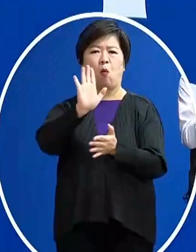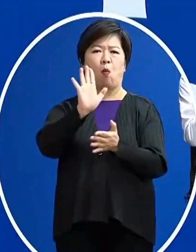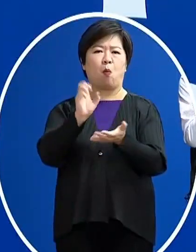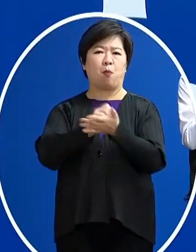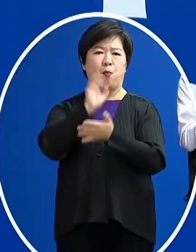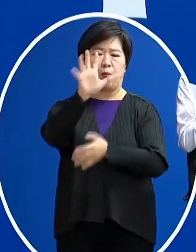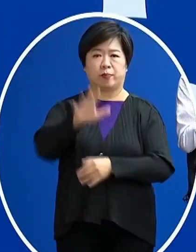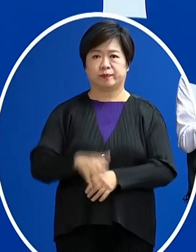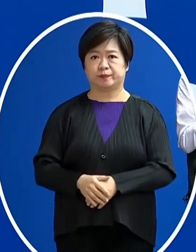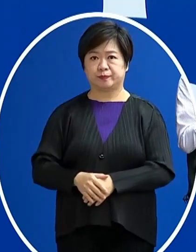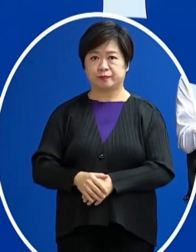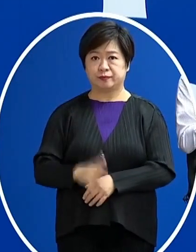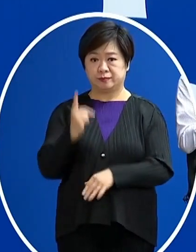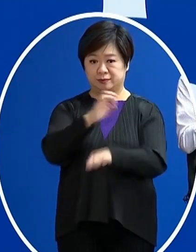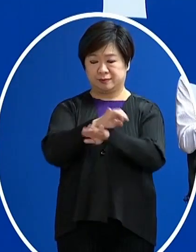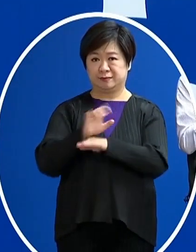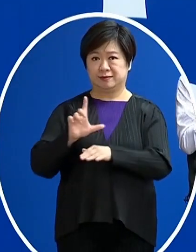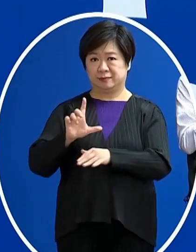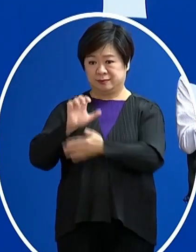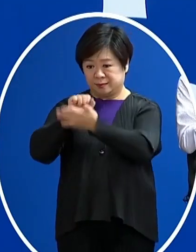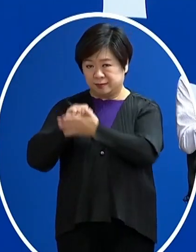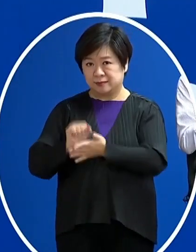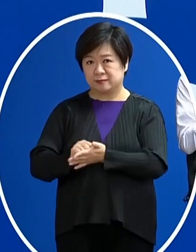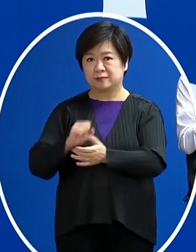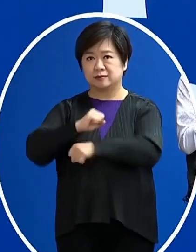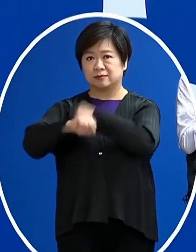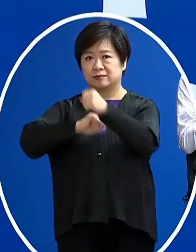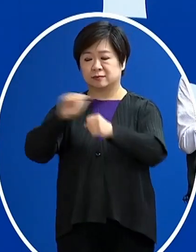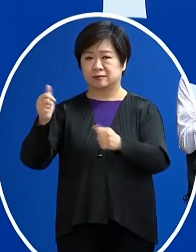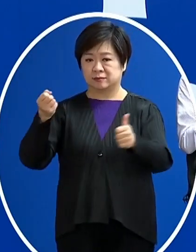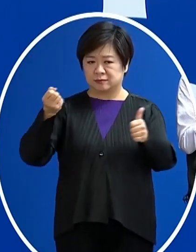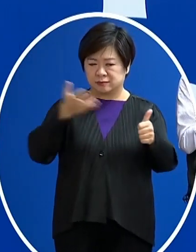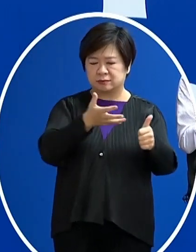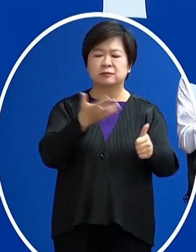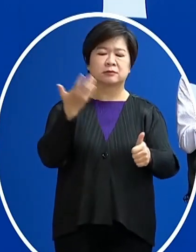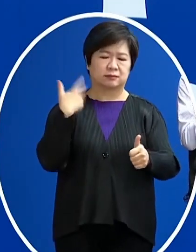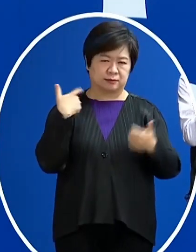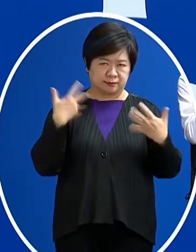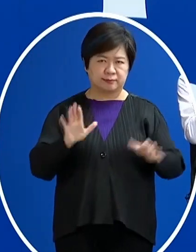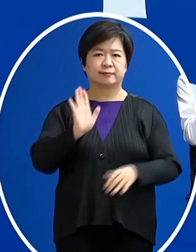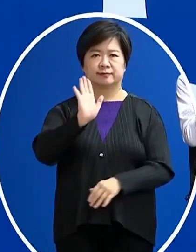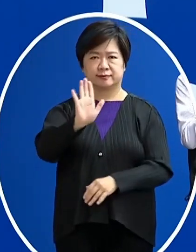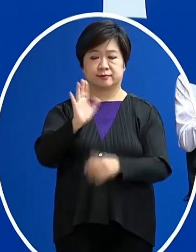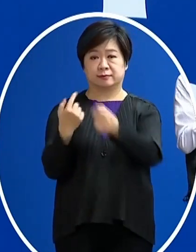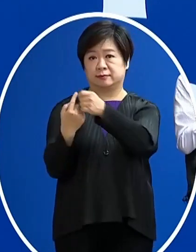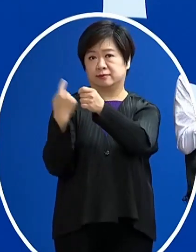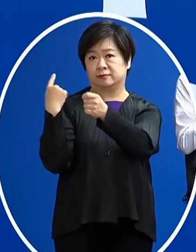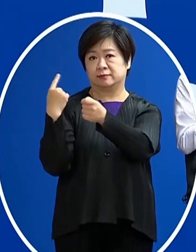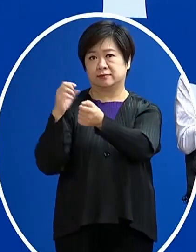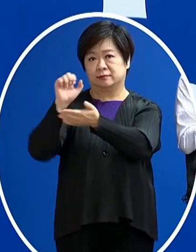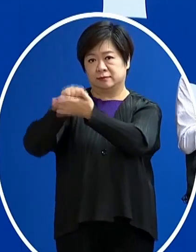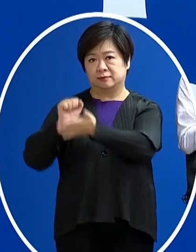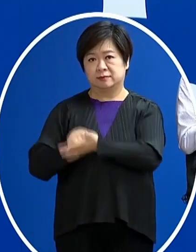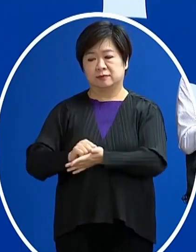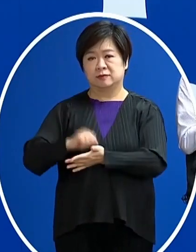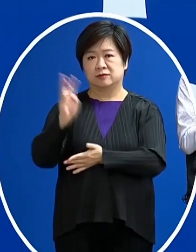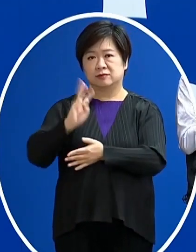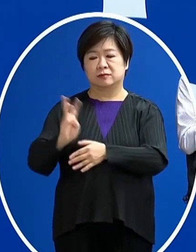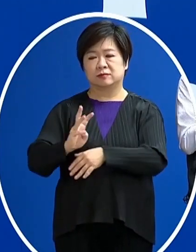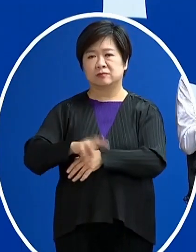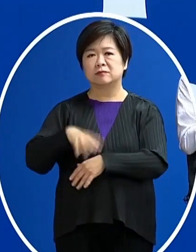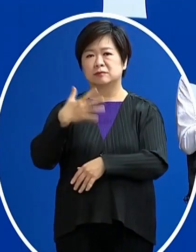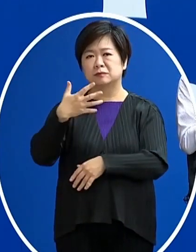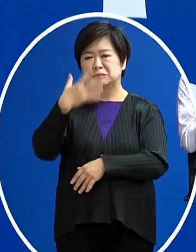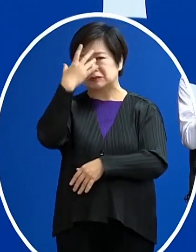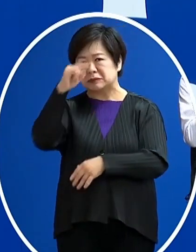染途徑 科學上其實動物傳人新冠病毒的這個可能性一直都存在 而且從去年報告有這個水雕傳人的